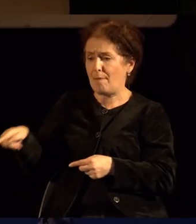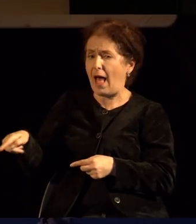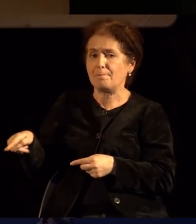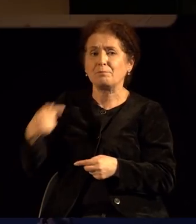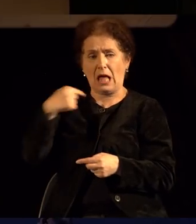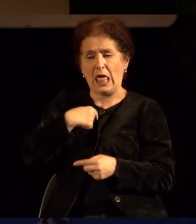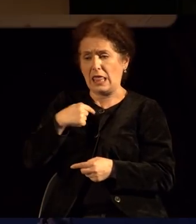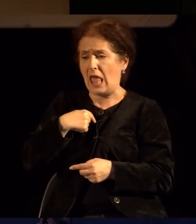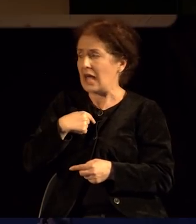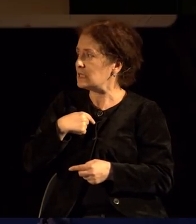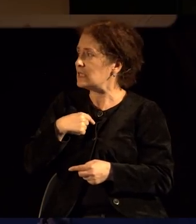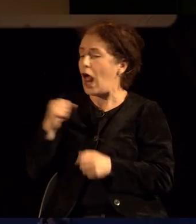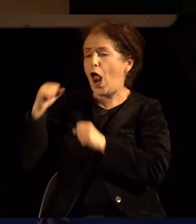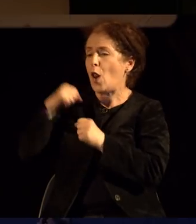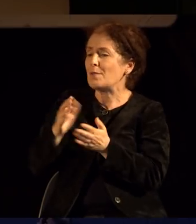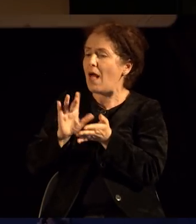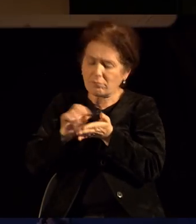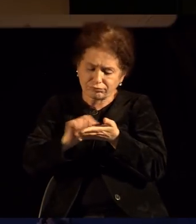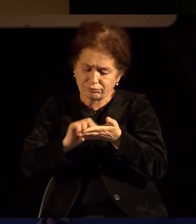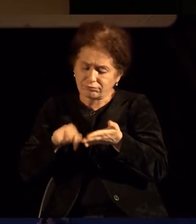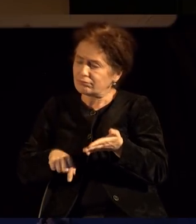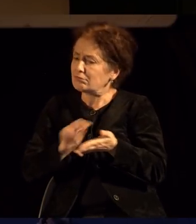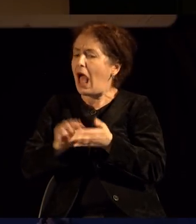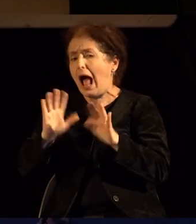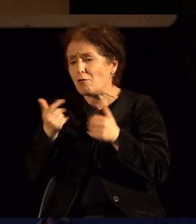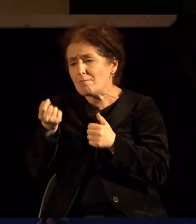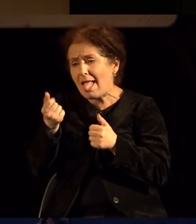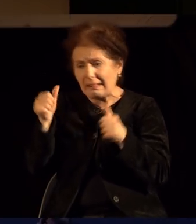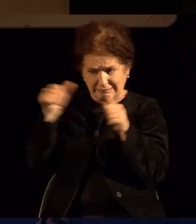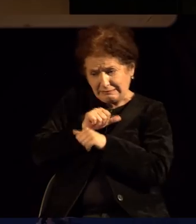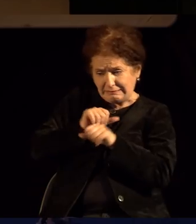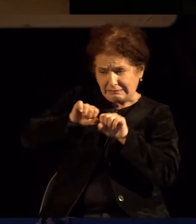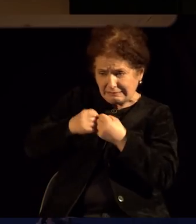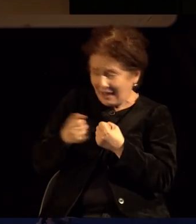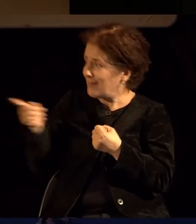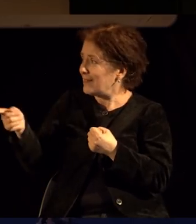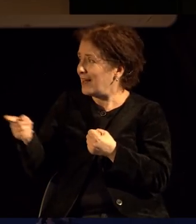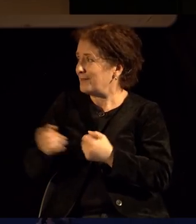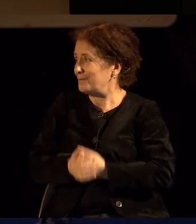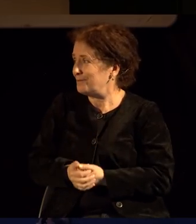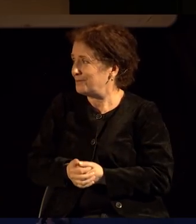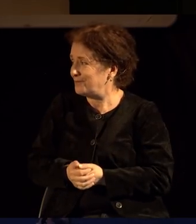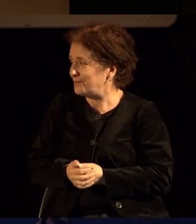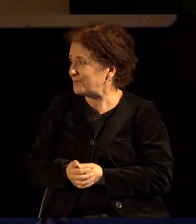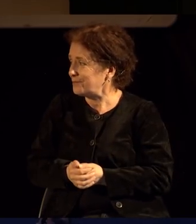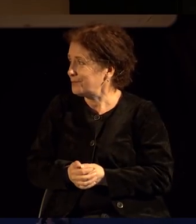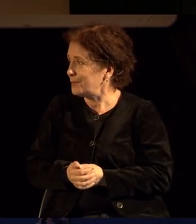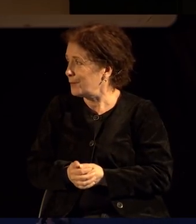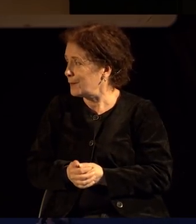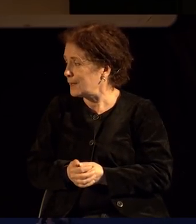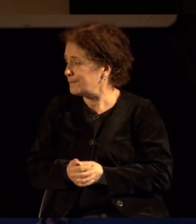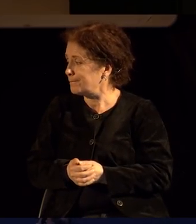Е, сега, јас си го носам лифчето, напиша ној бајдога, ако нешто зезнам да биде тука, мегу тоа ќе се трудам да не го користам.